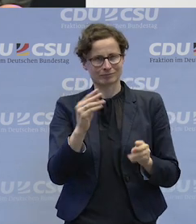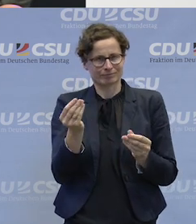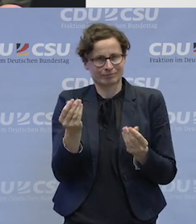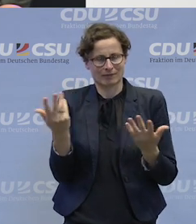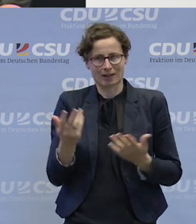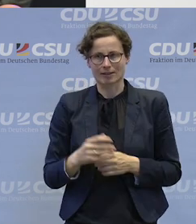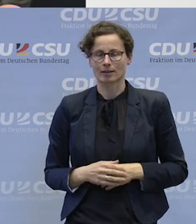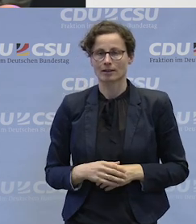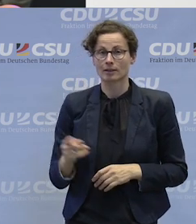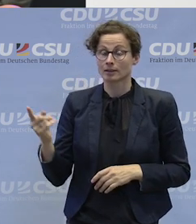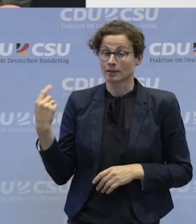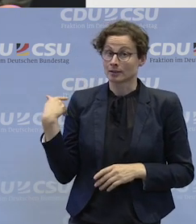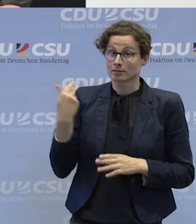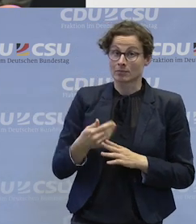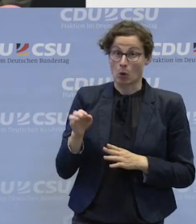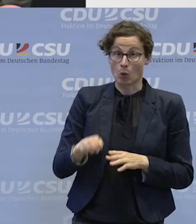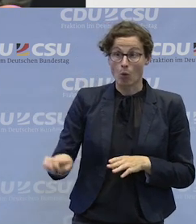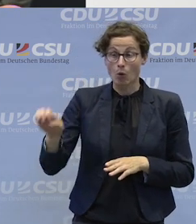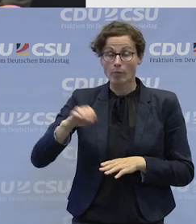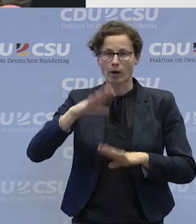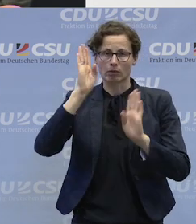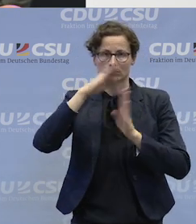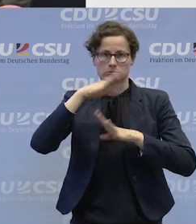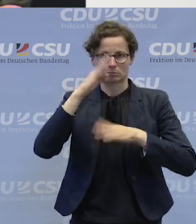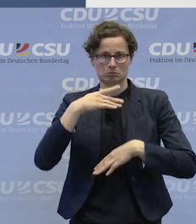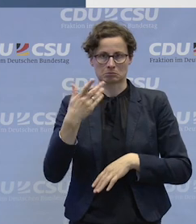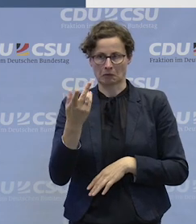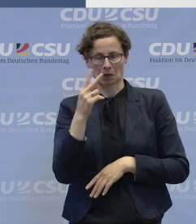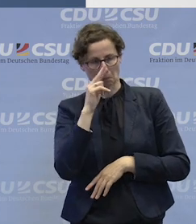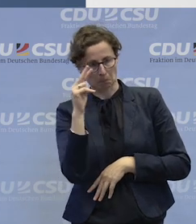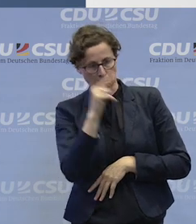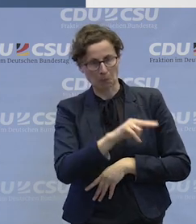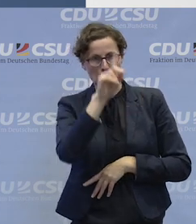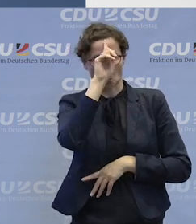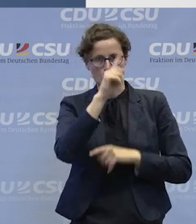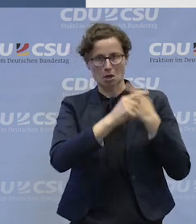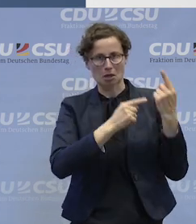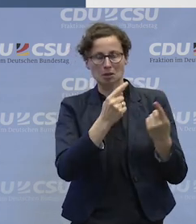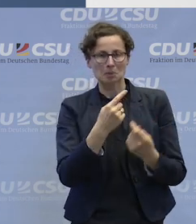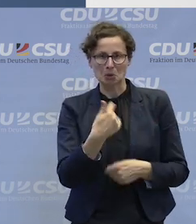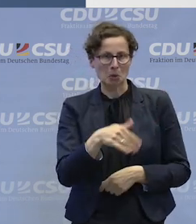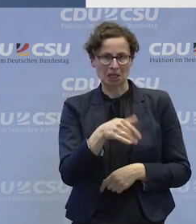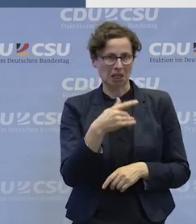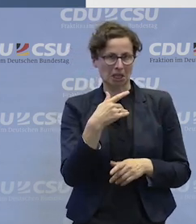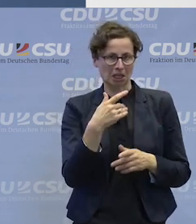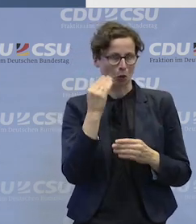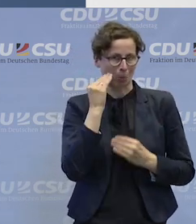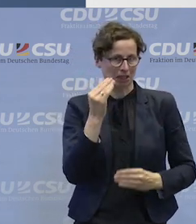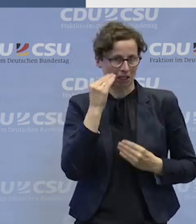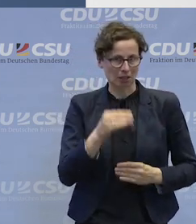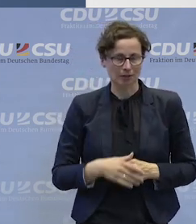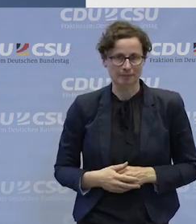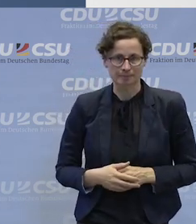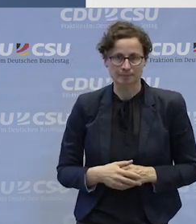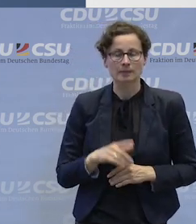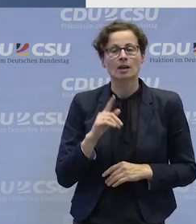Nein, also im europäischen Kontext haben wir das in der Form noch nicht diskutiert, weil auch ein